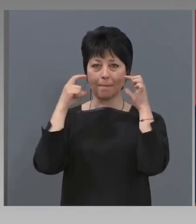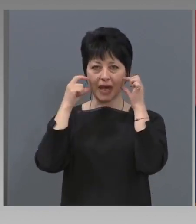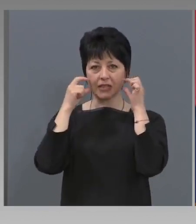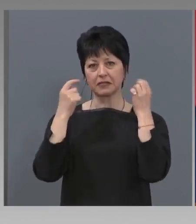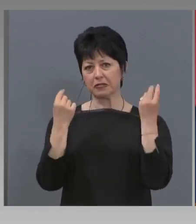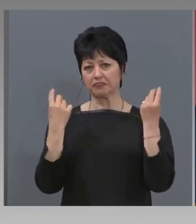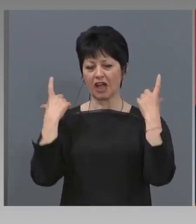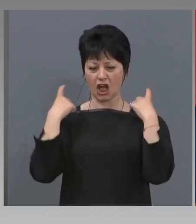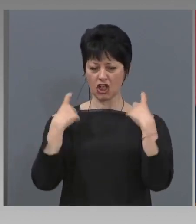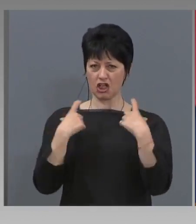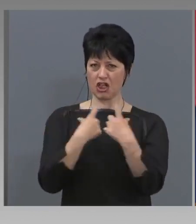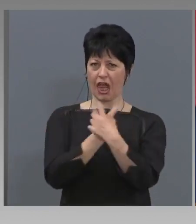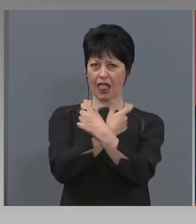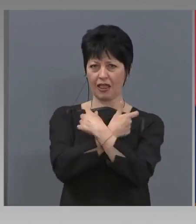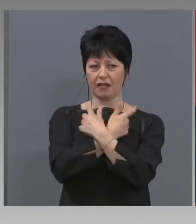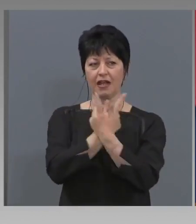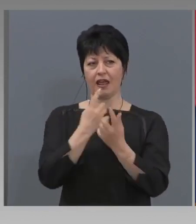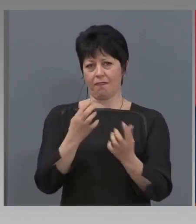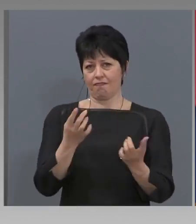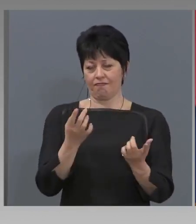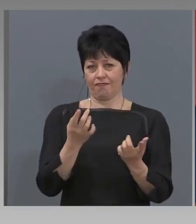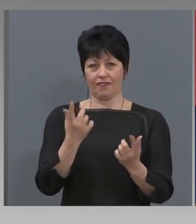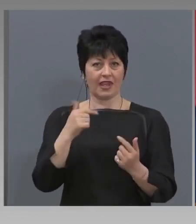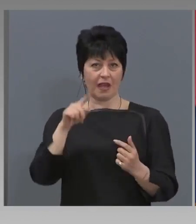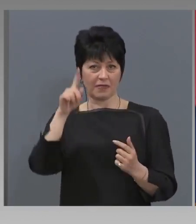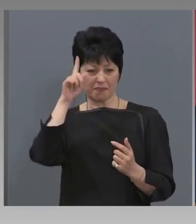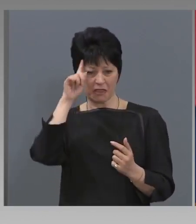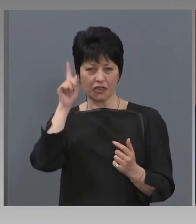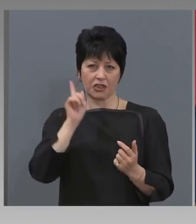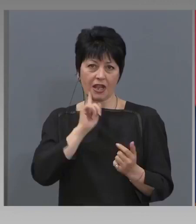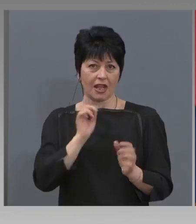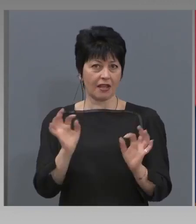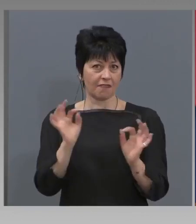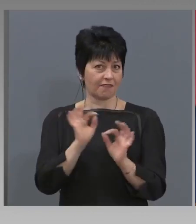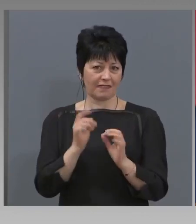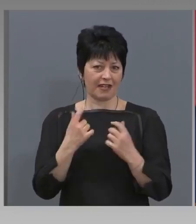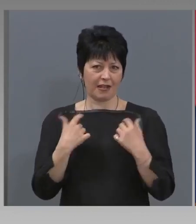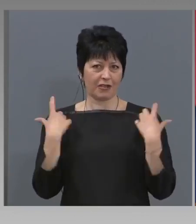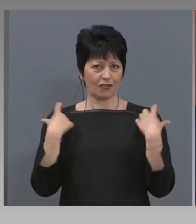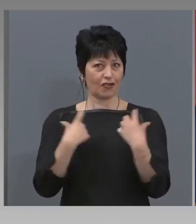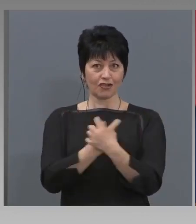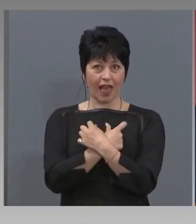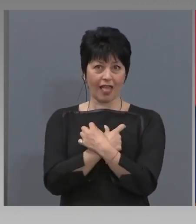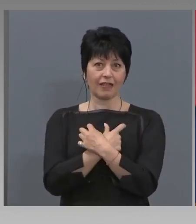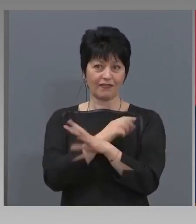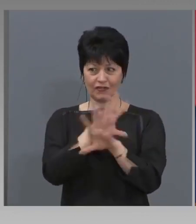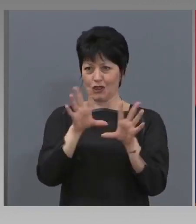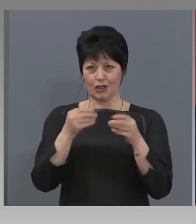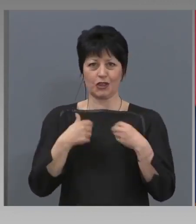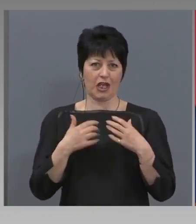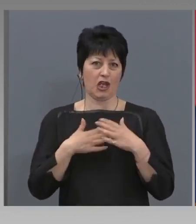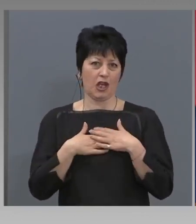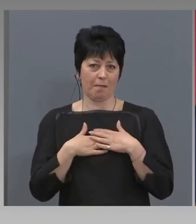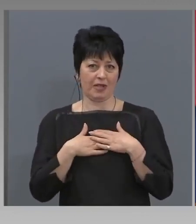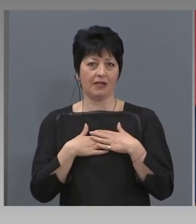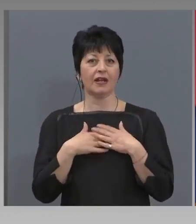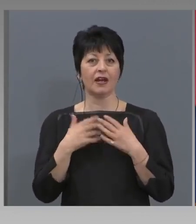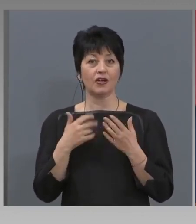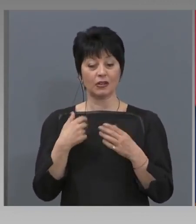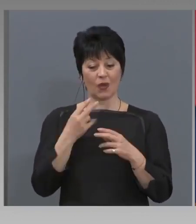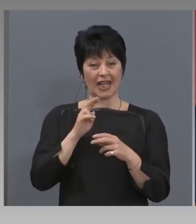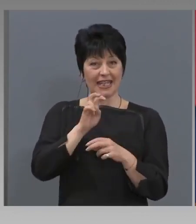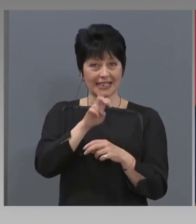човек, който или жена, или мъж да няма шал. Щом се налага да излезе, си сложи някакъв вид предпазен шал.